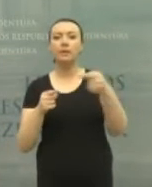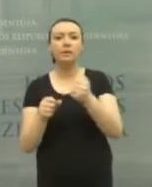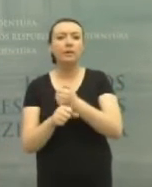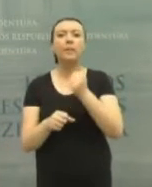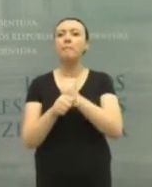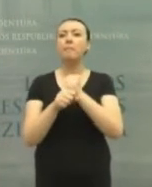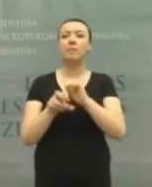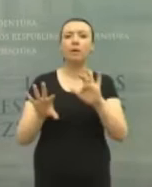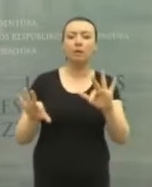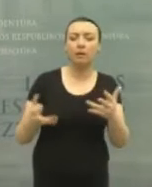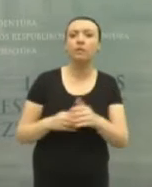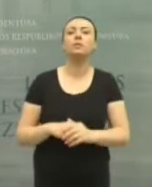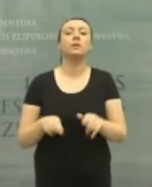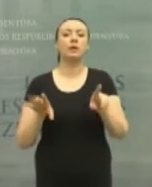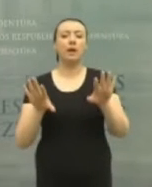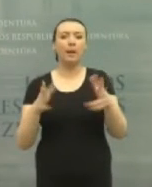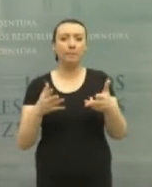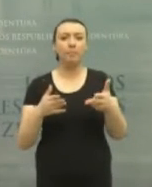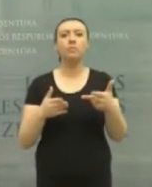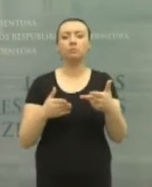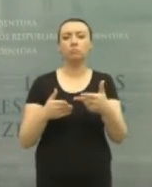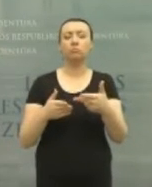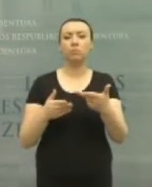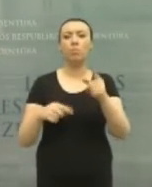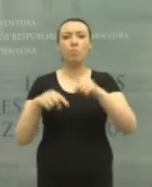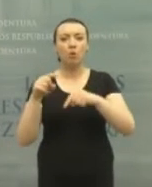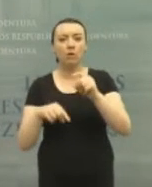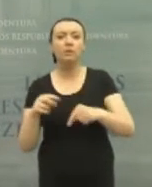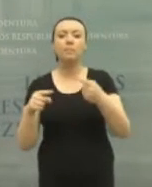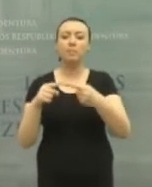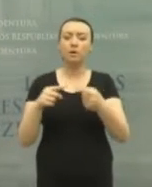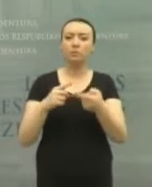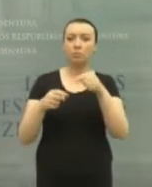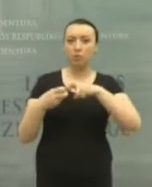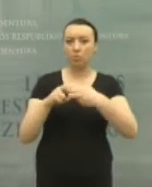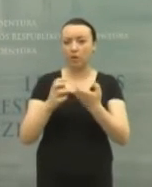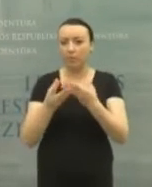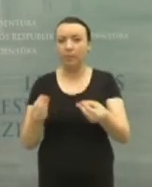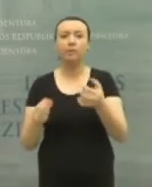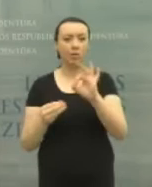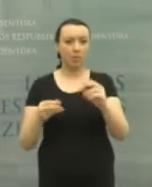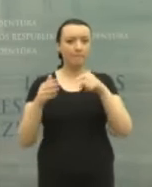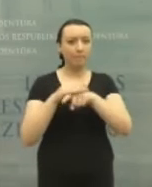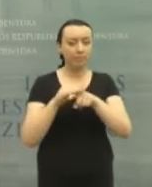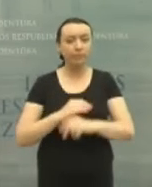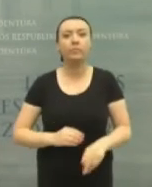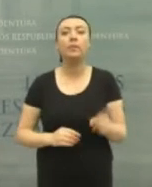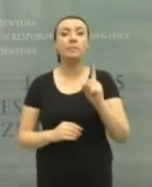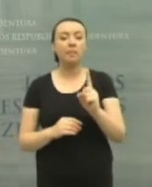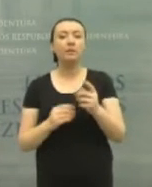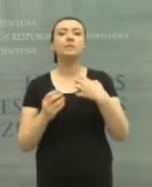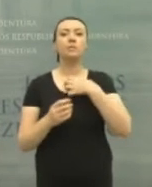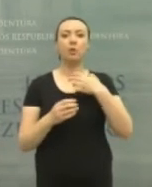taikyti, kaip spręsti diplomatinėmis ir politinėmis priemonėmis migracijos problemą. Tačiau